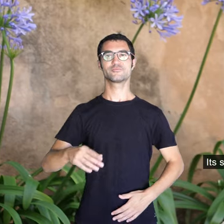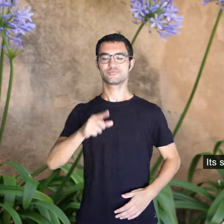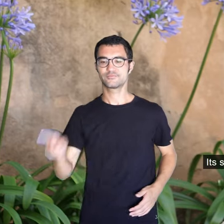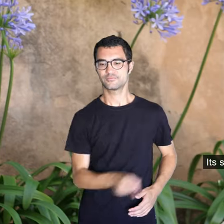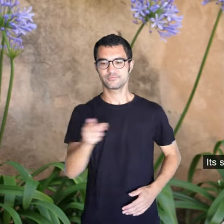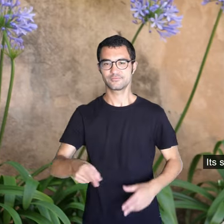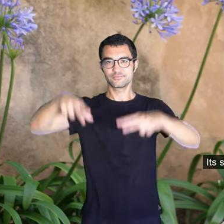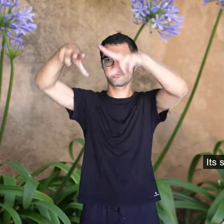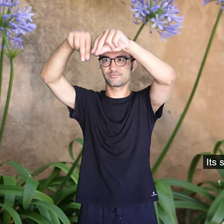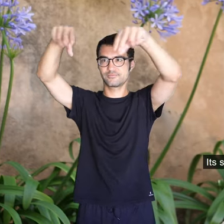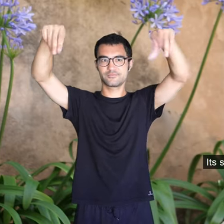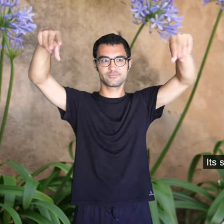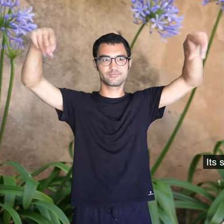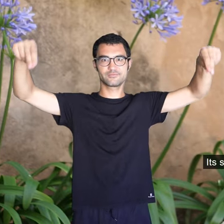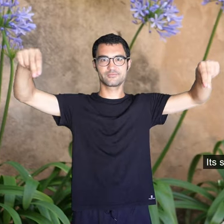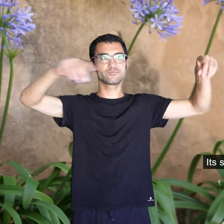que traien,